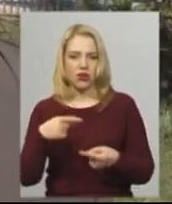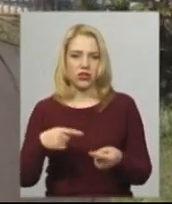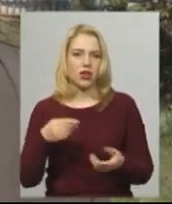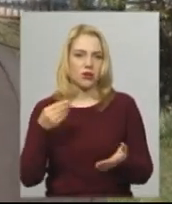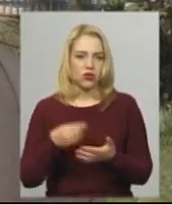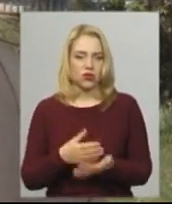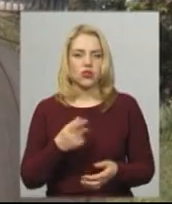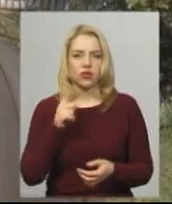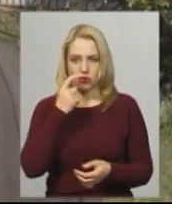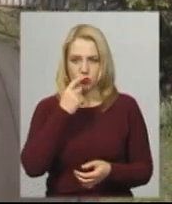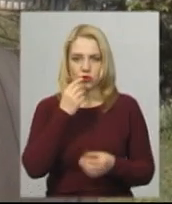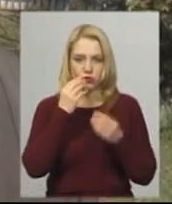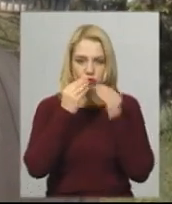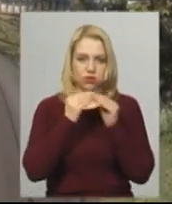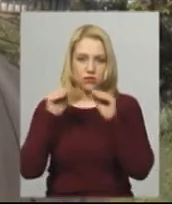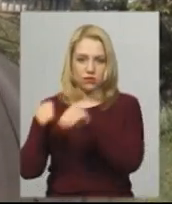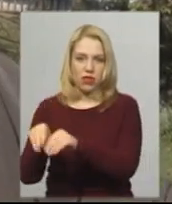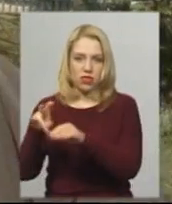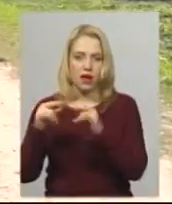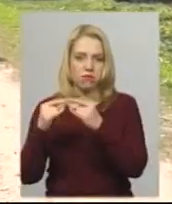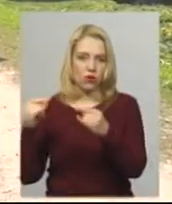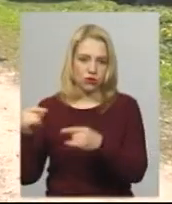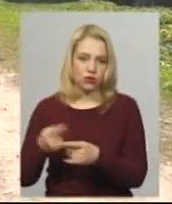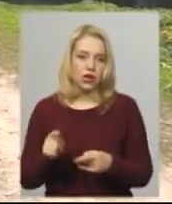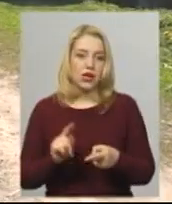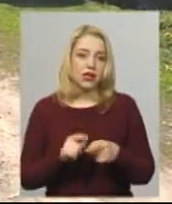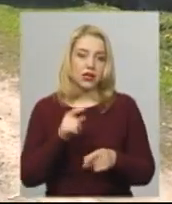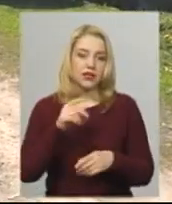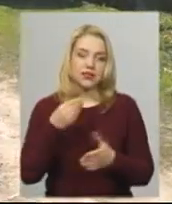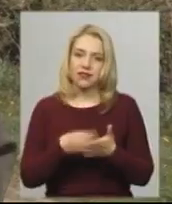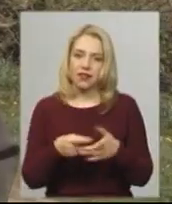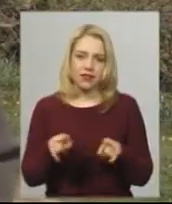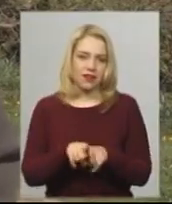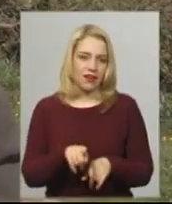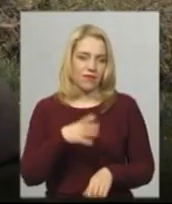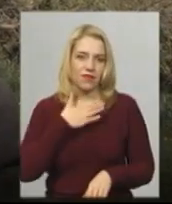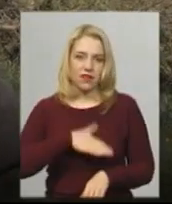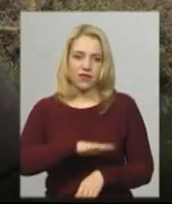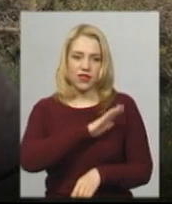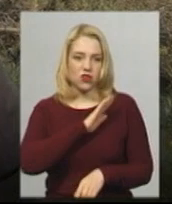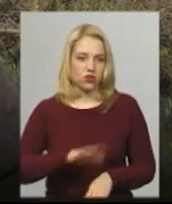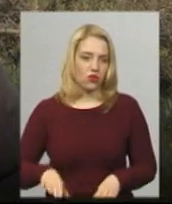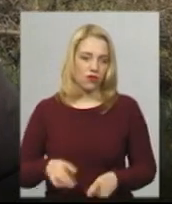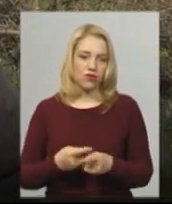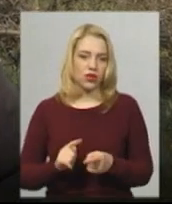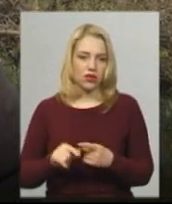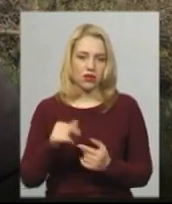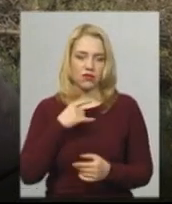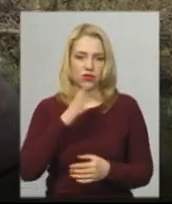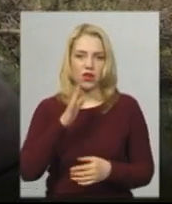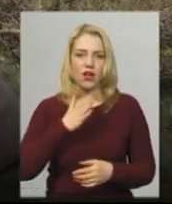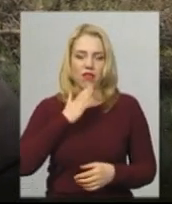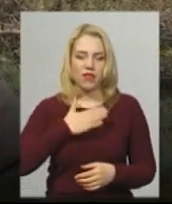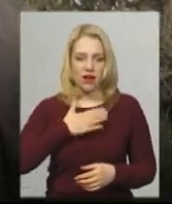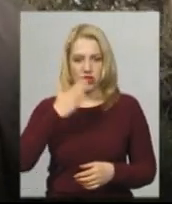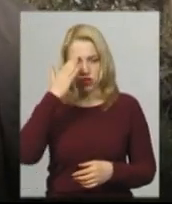положити в місці з худобою. Ціна 4 гривні за літр молока, додає чоловік, його не влаштовує. Скоро наші внуки будуть дивитися тільки на пам